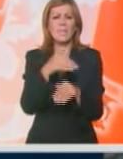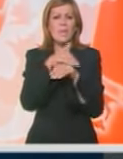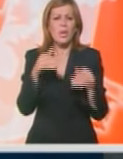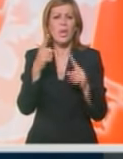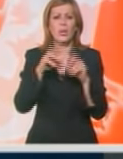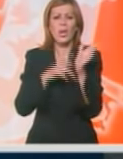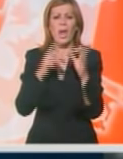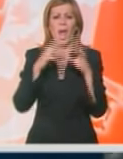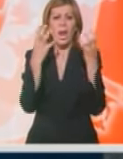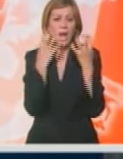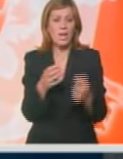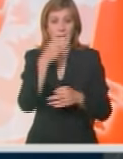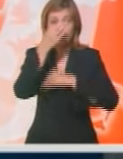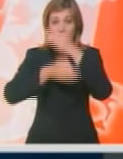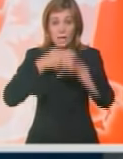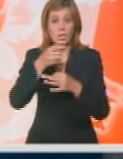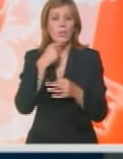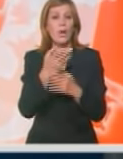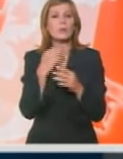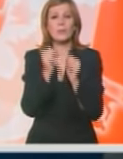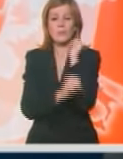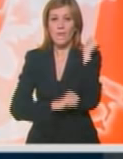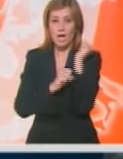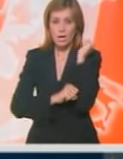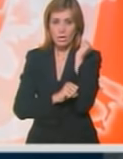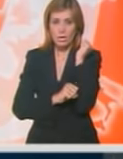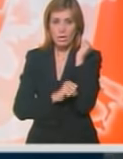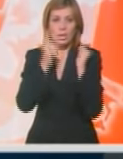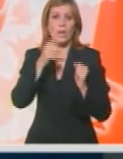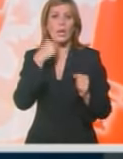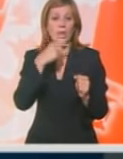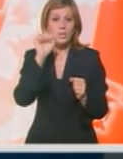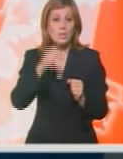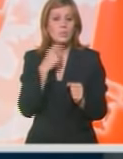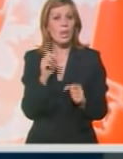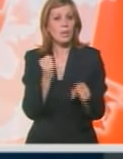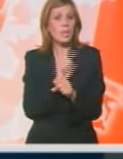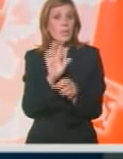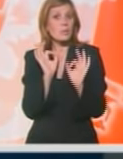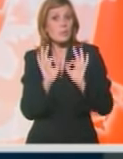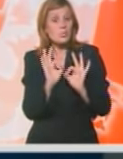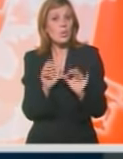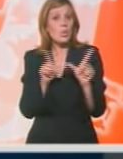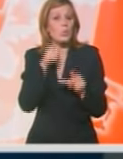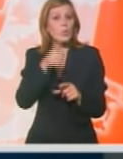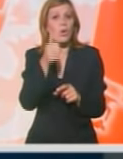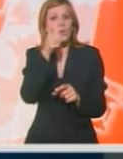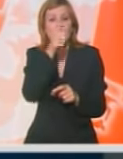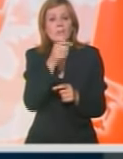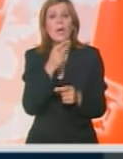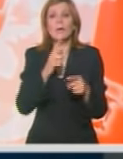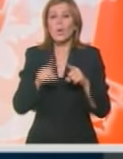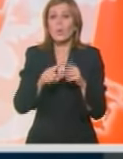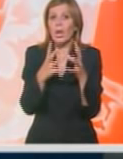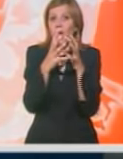tona leda. Istraživači na univerzitetu Aberitswit kažu da ipak nisu sigurni u to šta uzrokuje